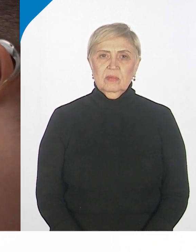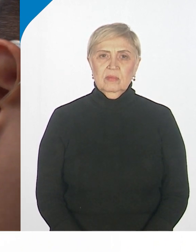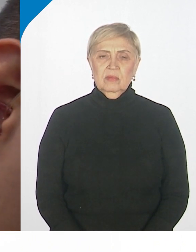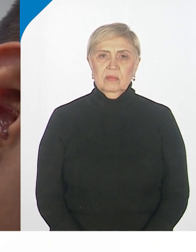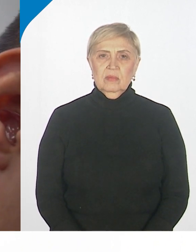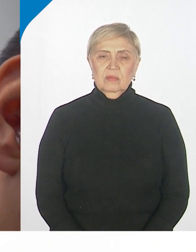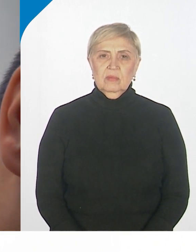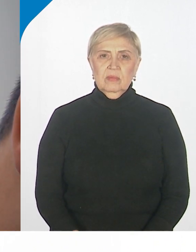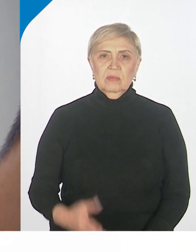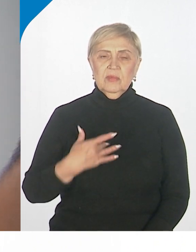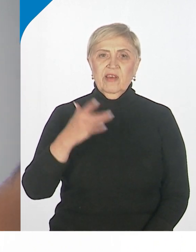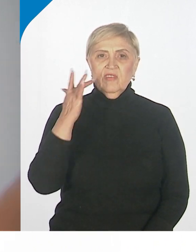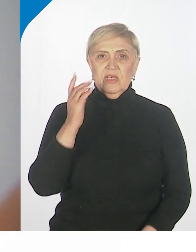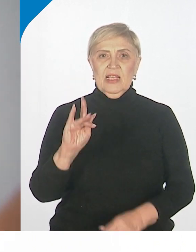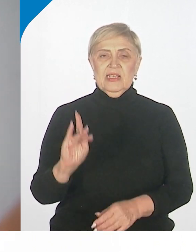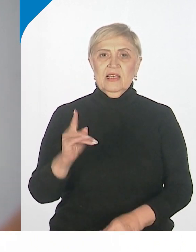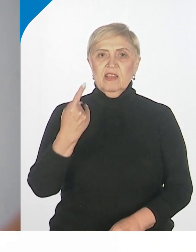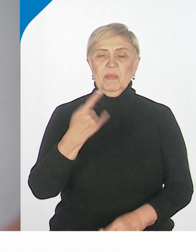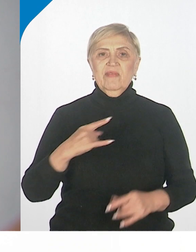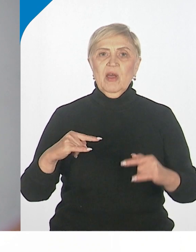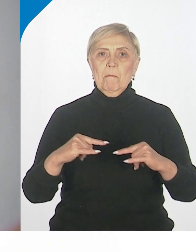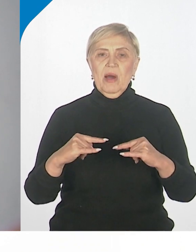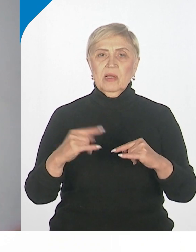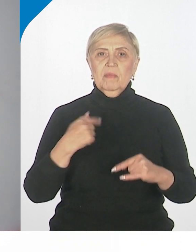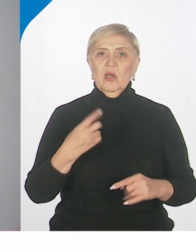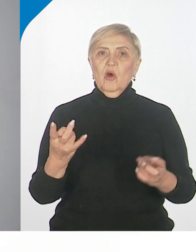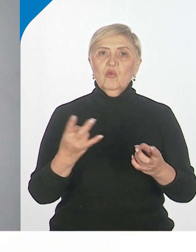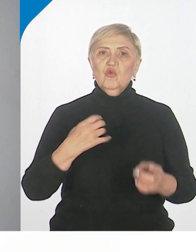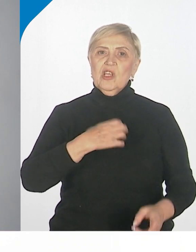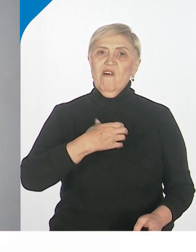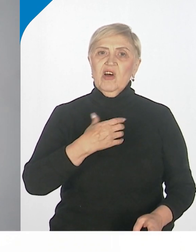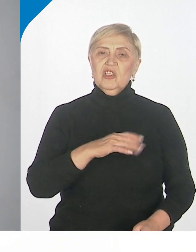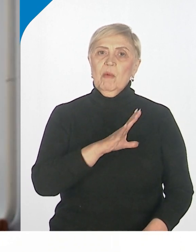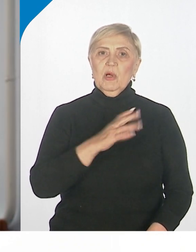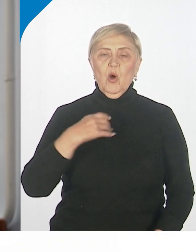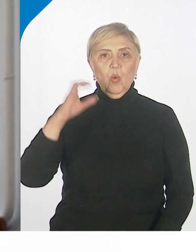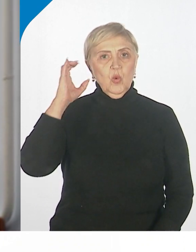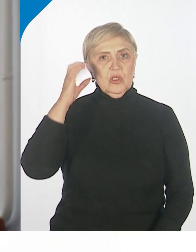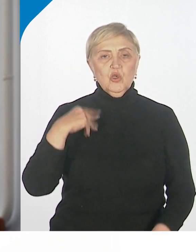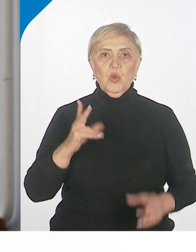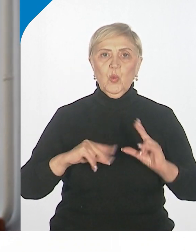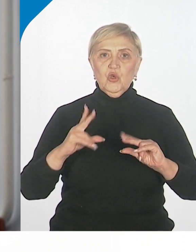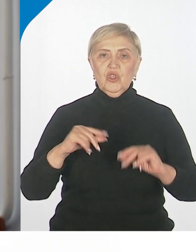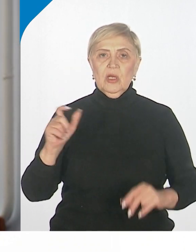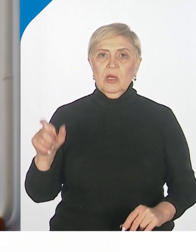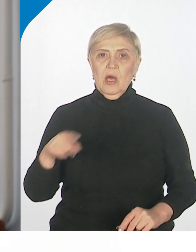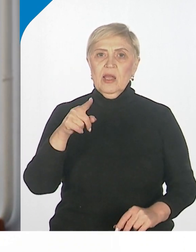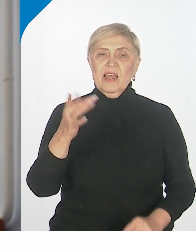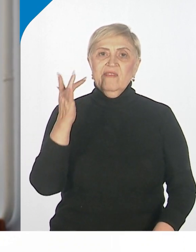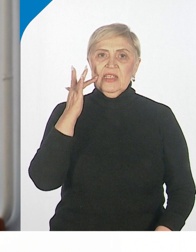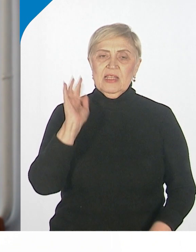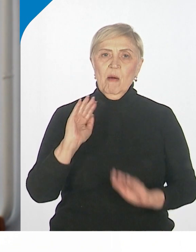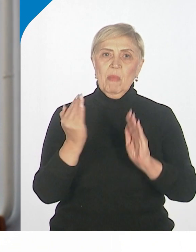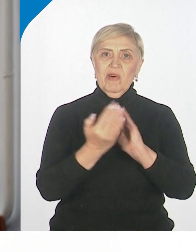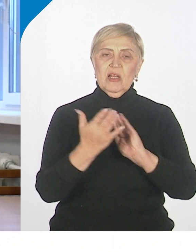Я всегда сидел на первых партах, потому что мне нужно... важно было услышать преподавателей. Они всегда поворачивали ко мне